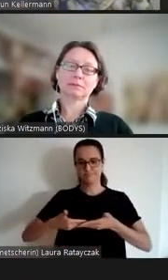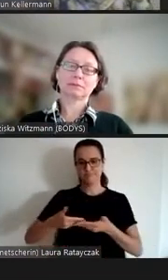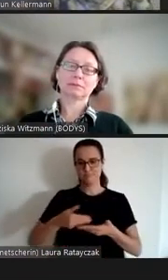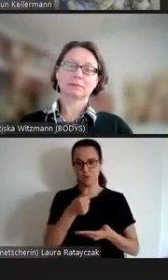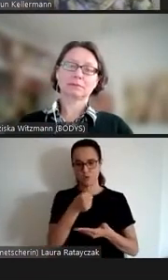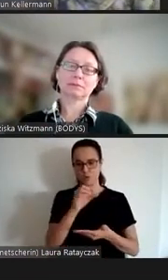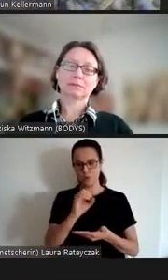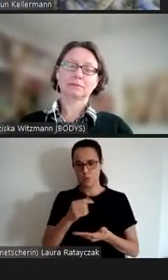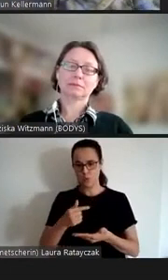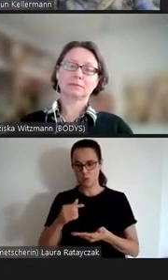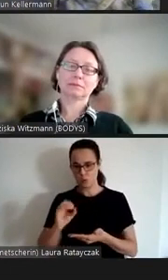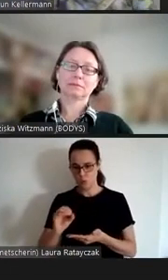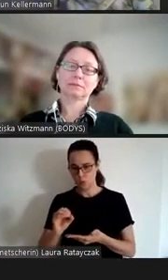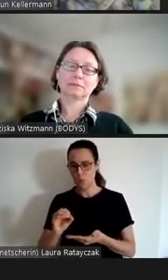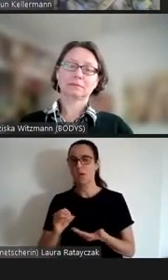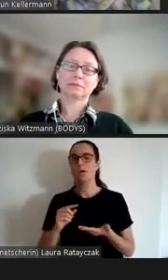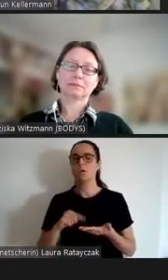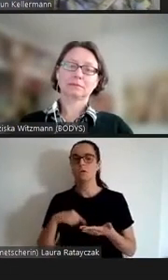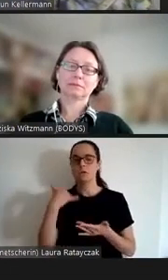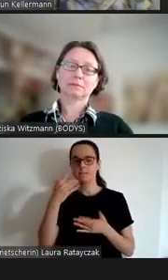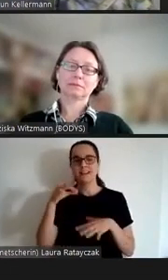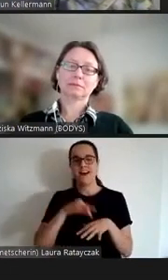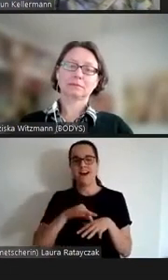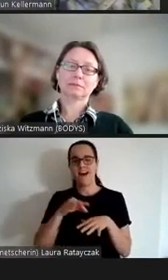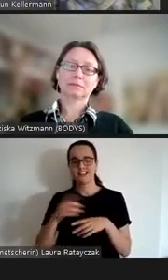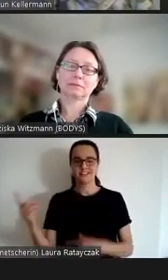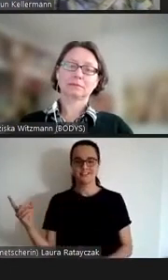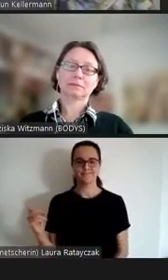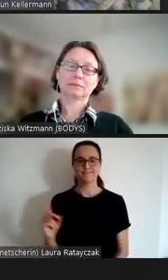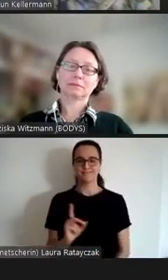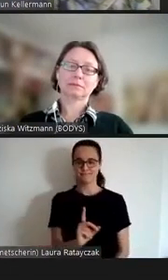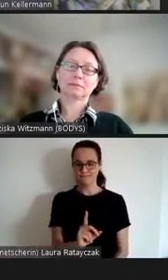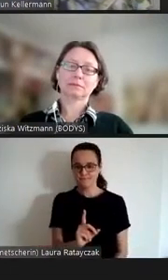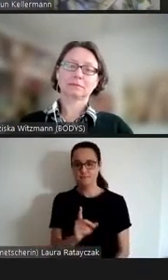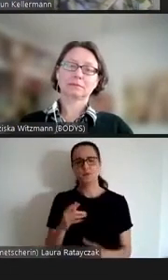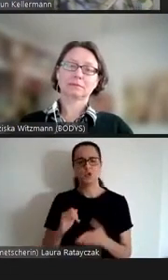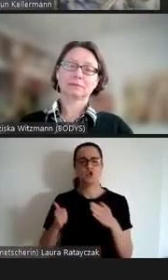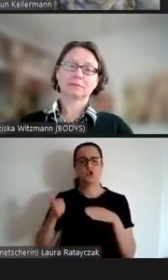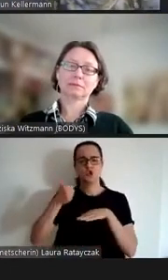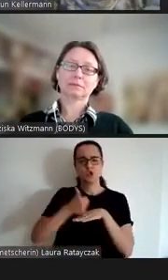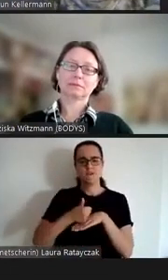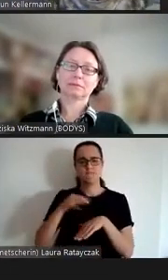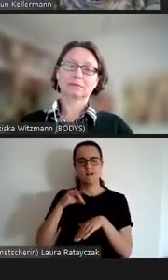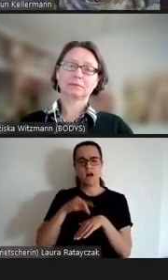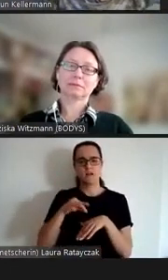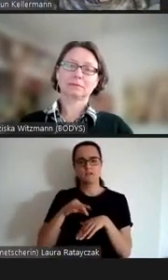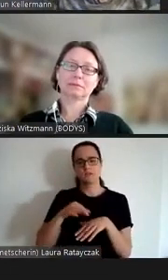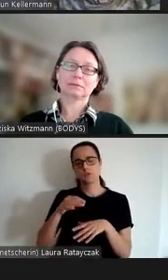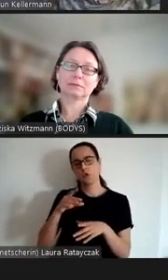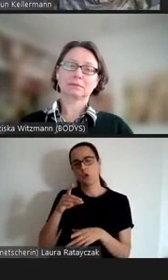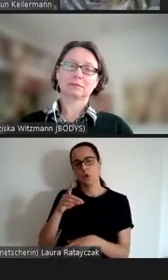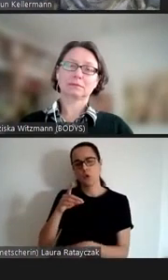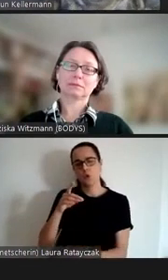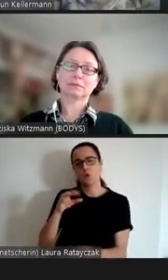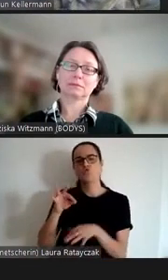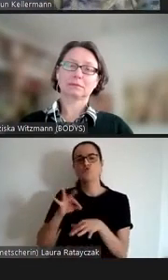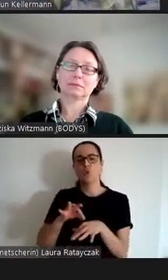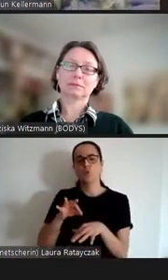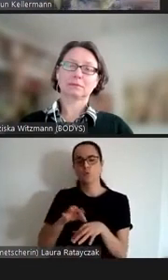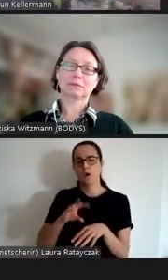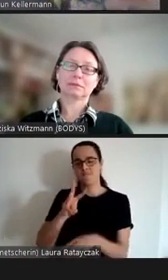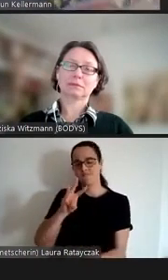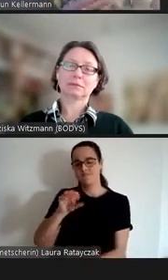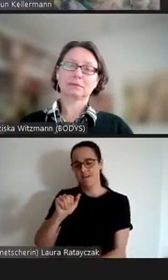sehr bald ein Arzt auf Chefarzt Dr. Malenbach der